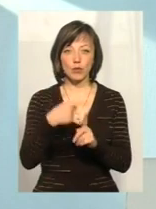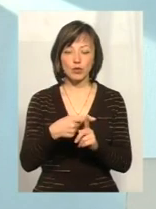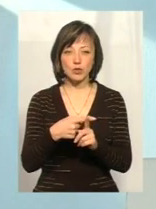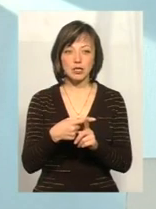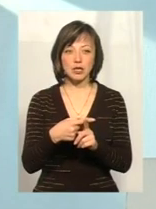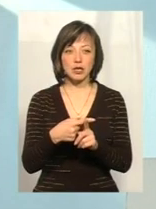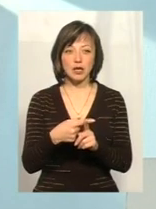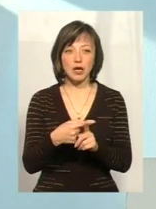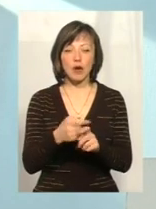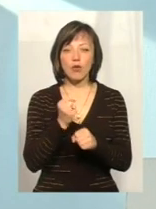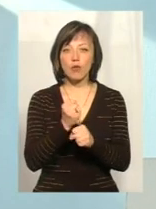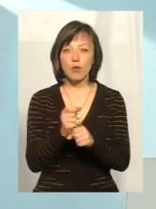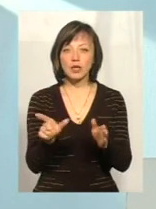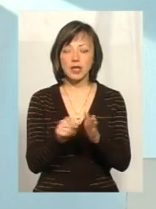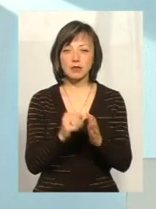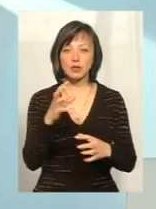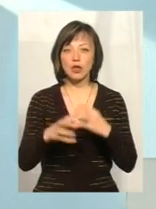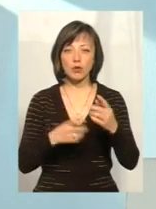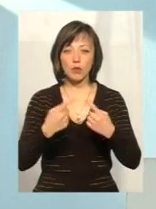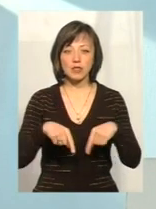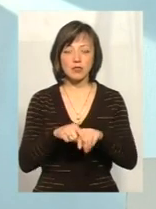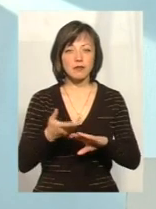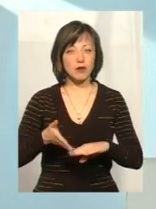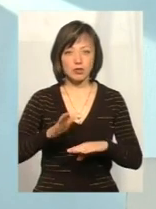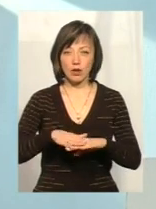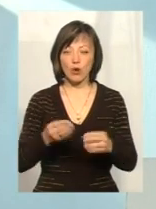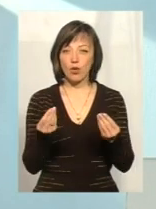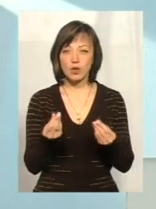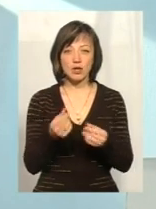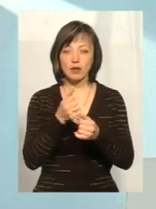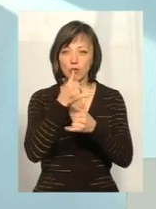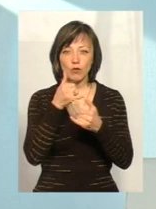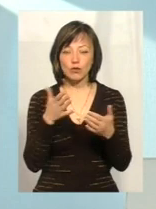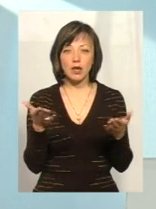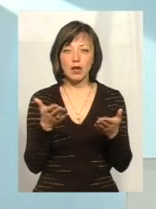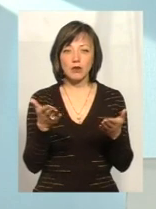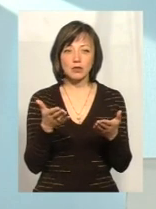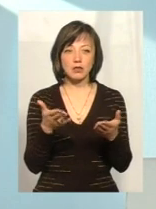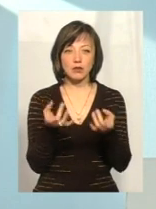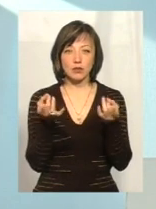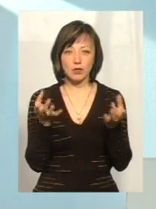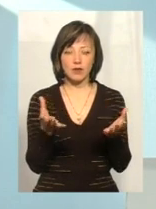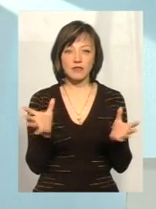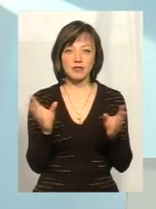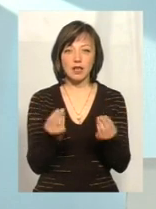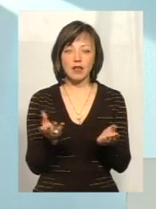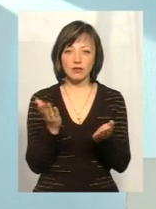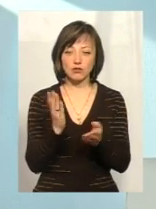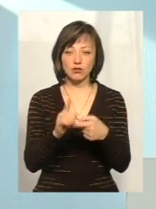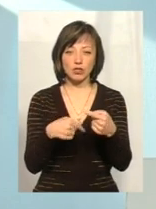праця з донорами, вона є дуже важкою. Гроші не можуть якимось чином розпорошуватися. Все йде